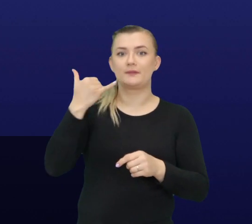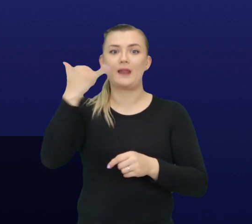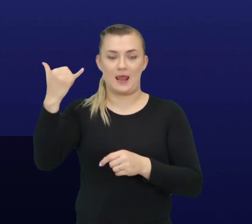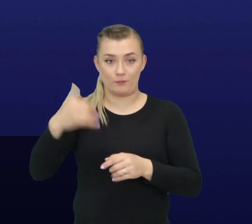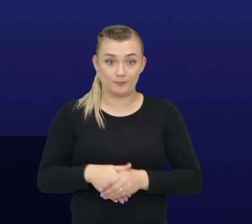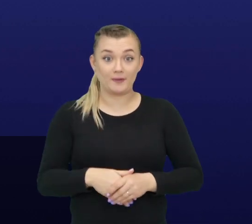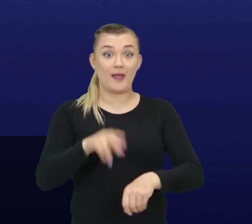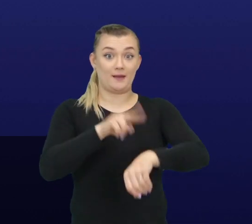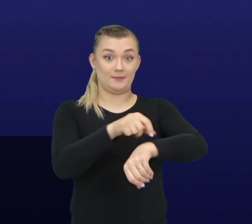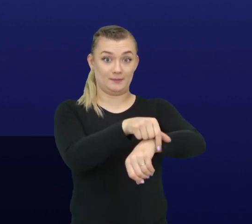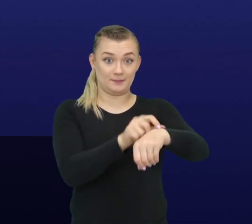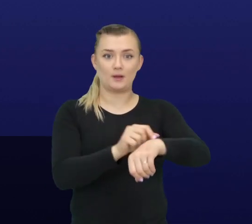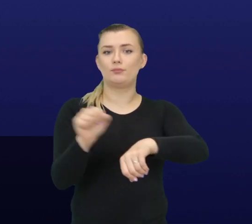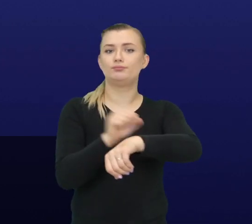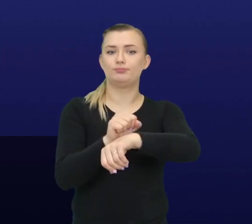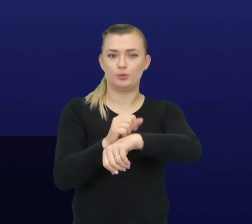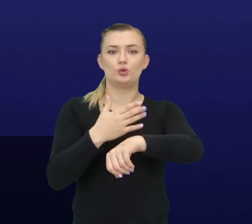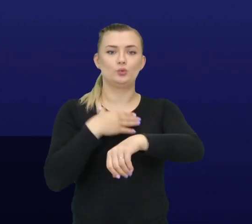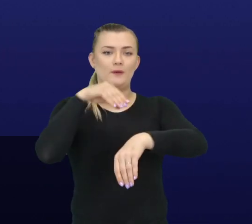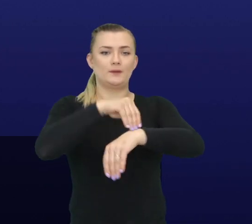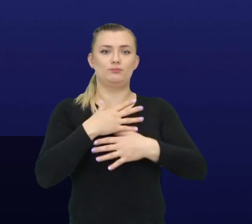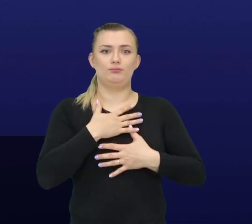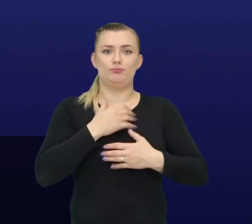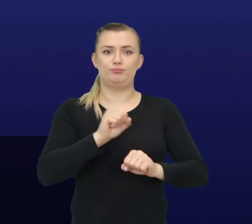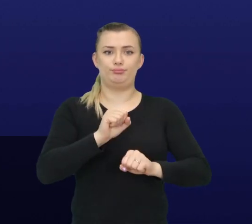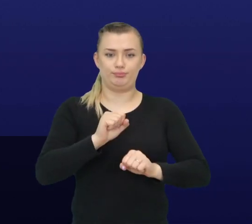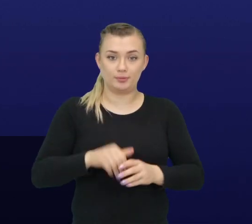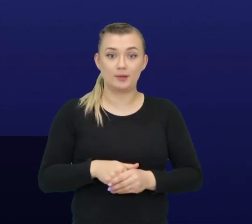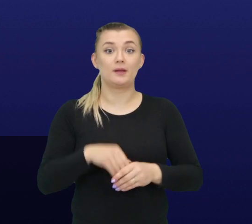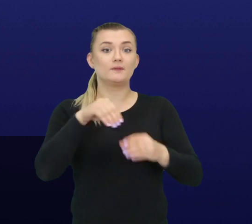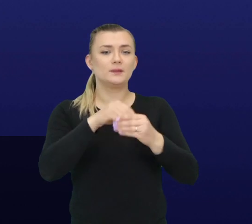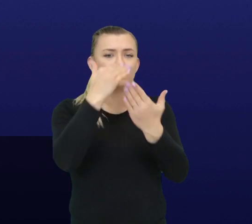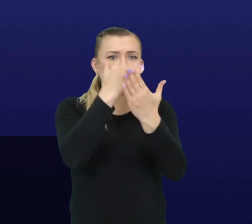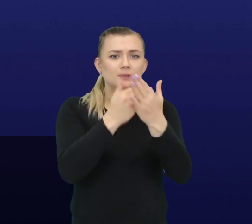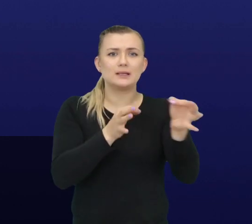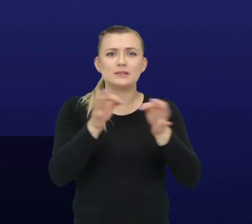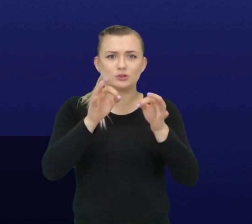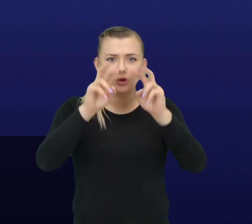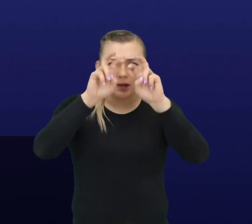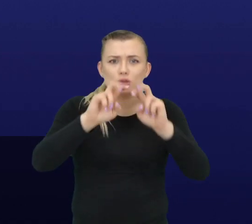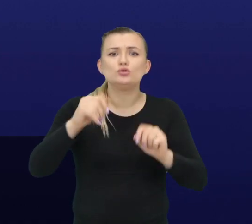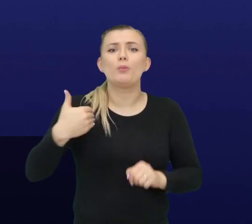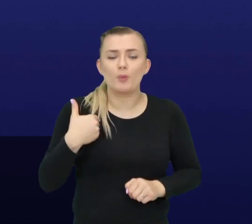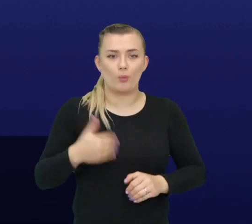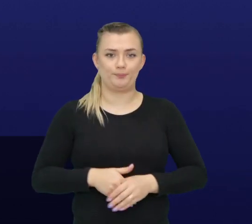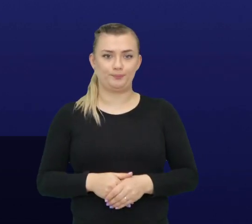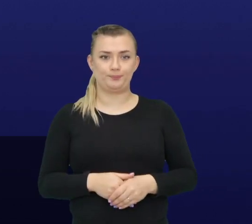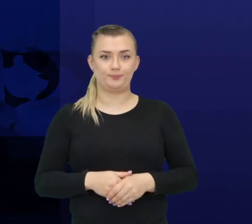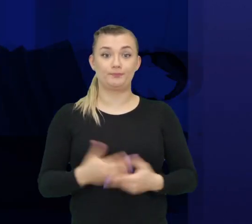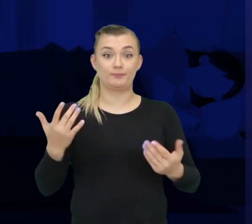alarmowe, wibracje w opasce inteligentnej, zegarku inteligentnym, rejestrowanie wykrytych zdarzeń w historii.